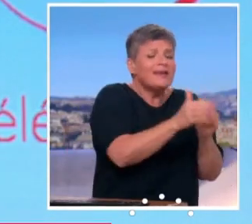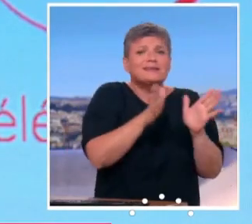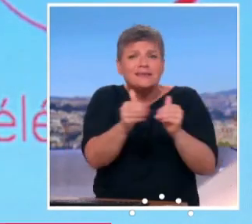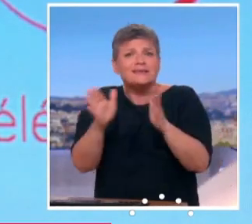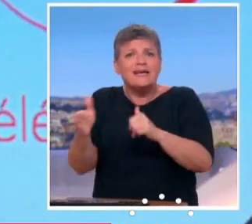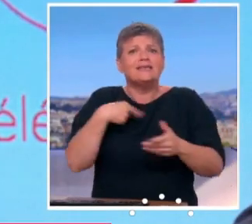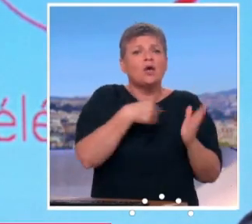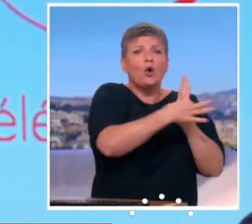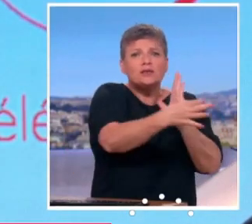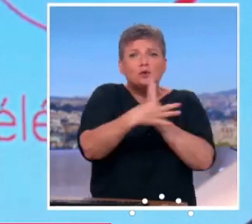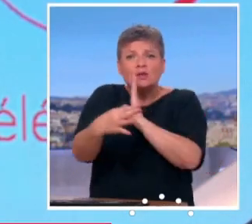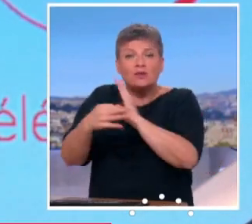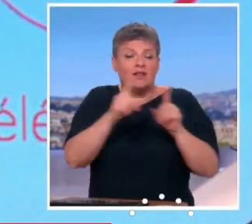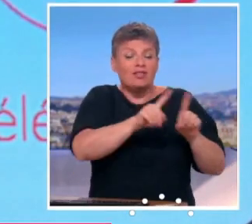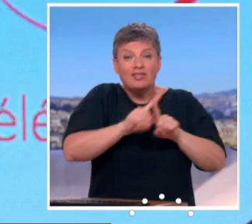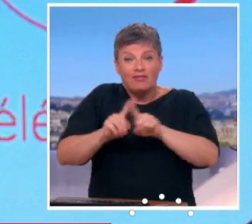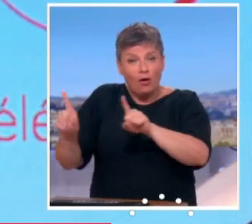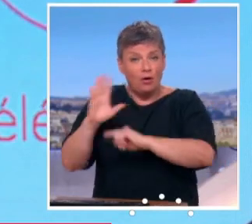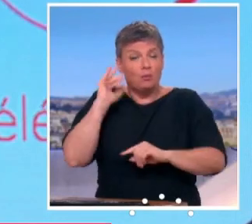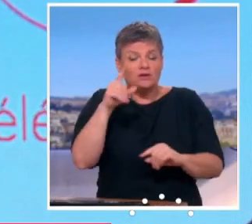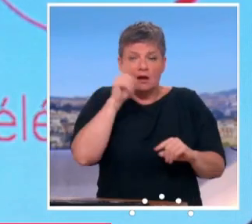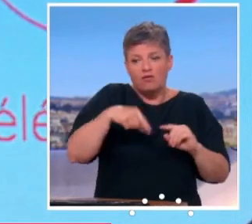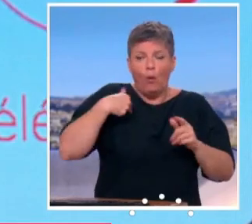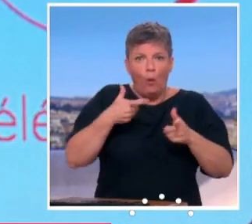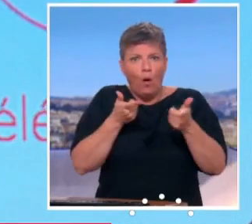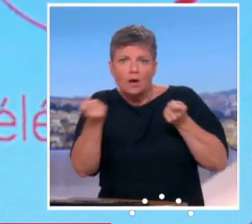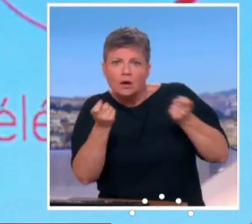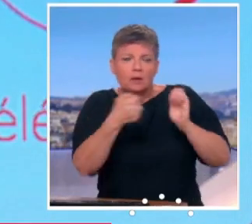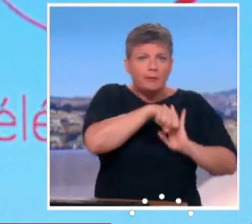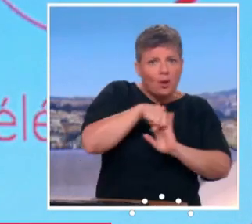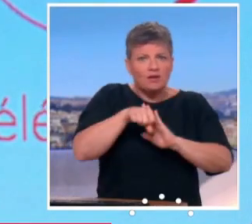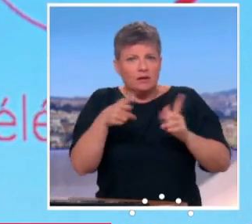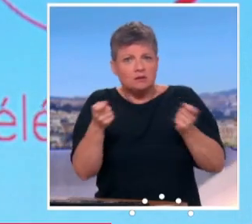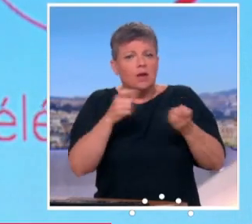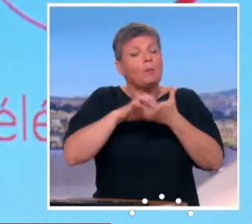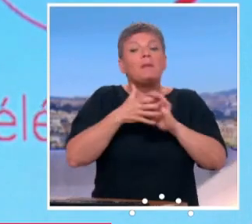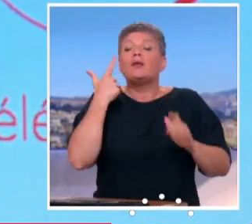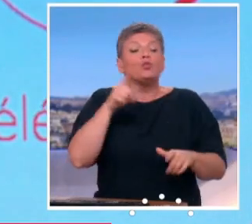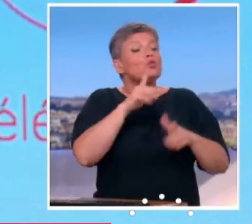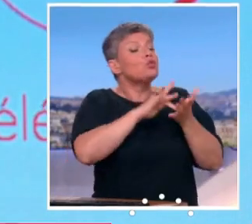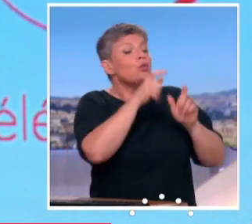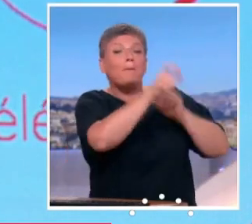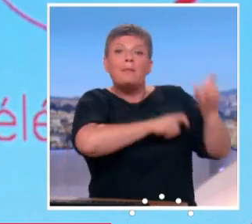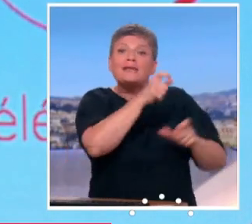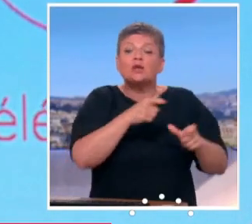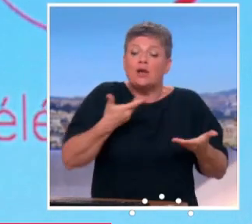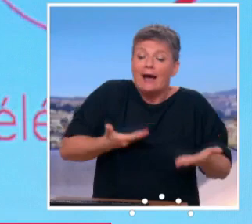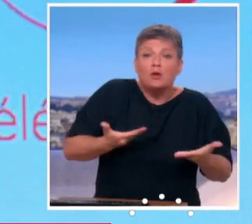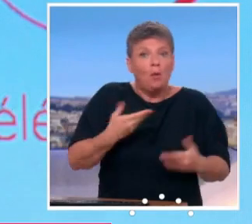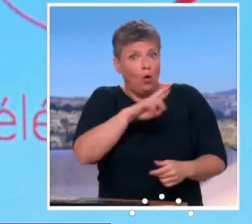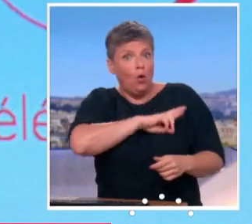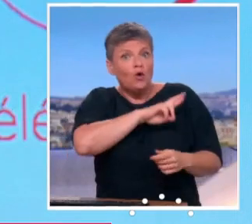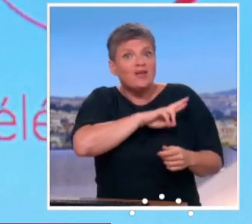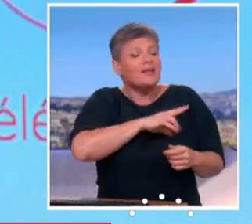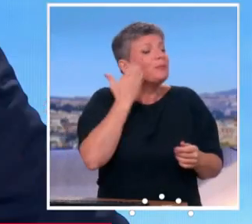Par contre, il y a quelque chose d'important à souligner. Toutes les personnes, tous les retraités actuels qui sont concernés par cette revalorisation, s'ils ne touchent pas la revalorisation dès cet